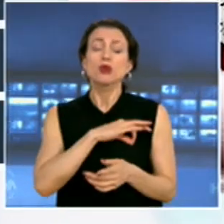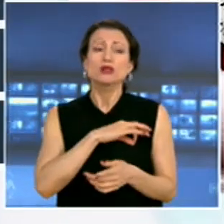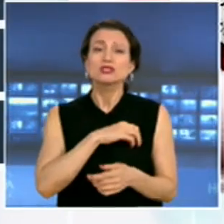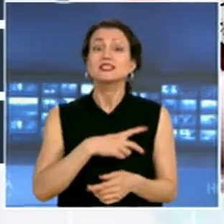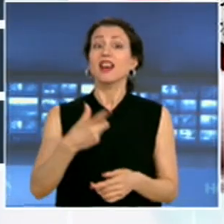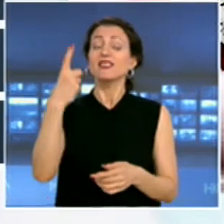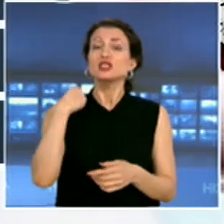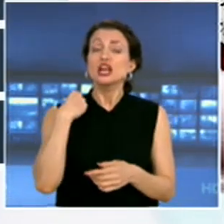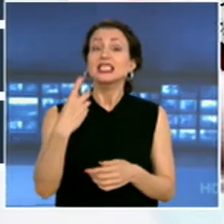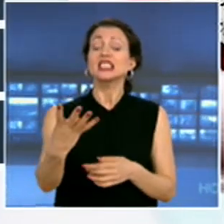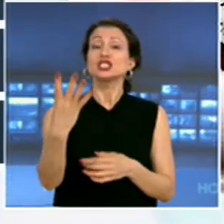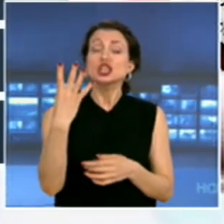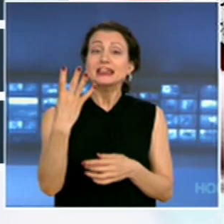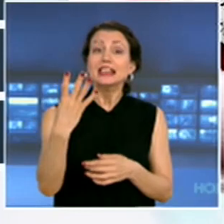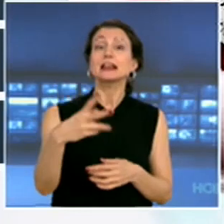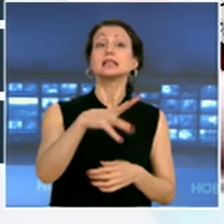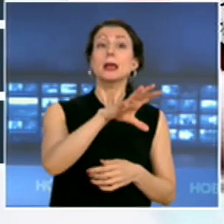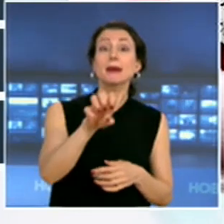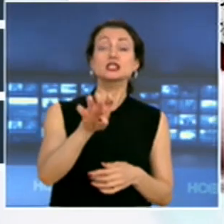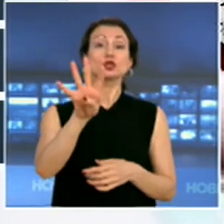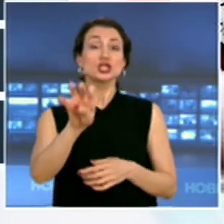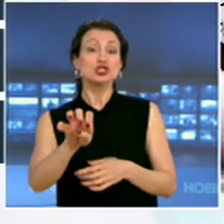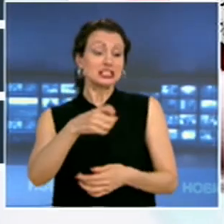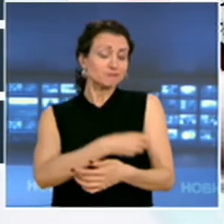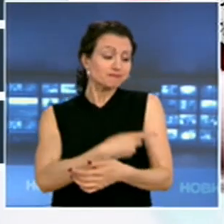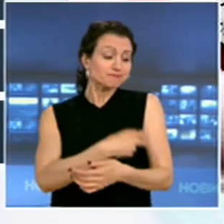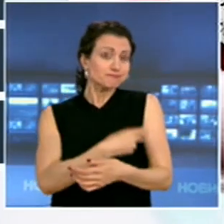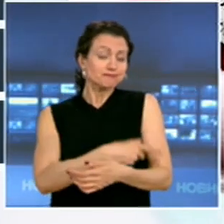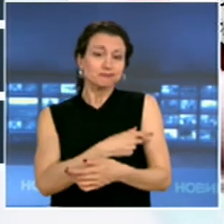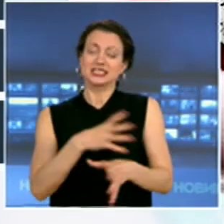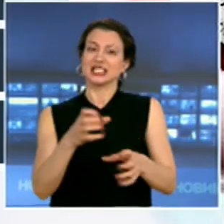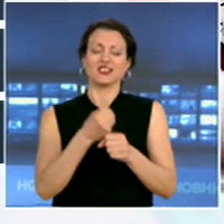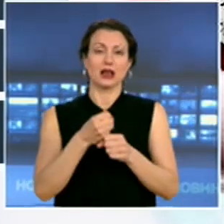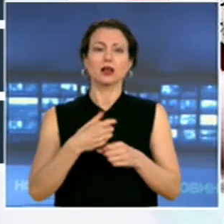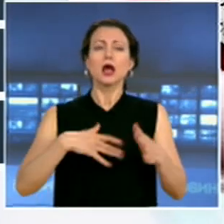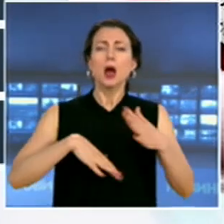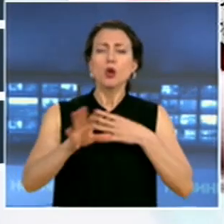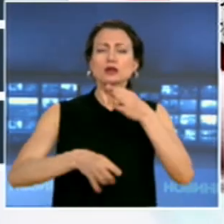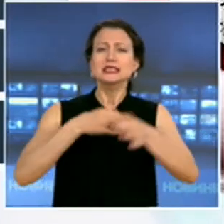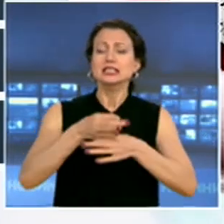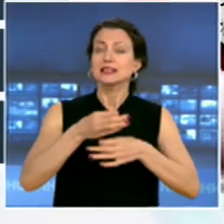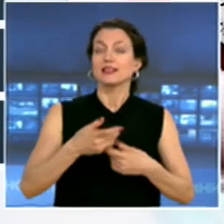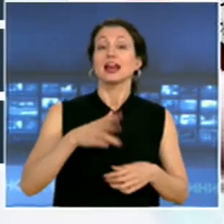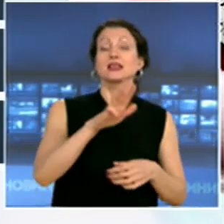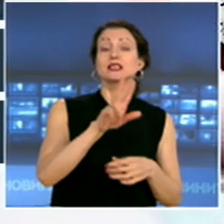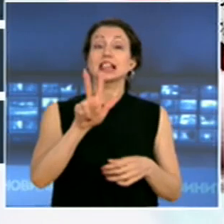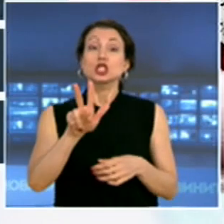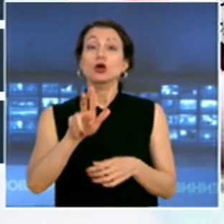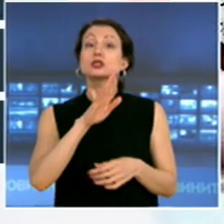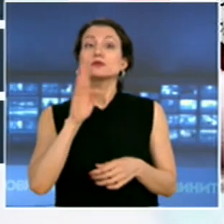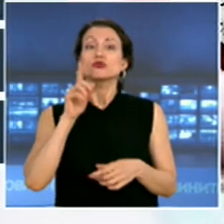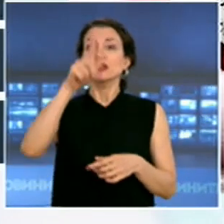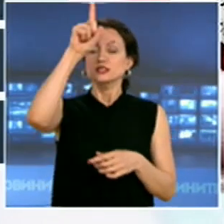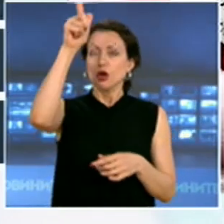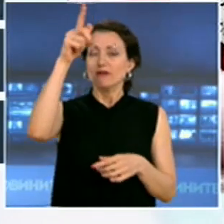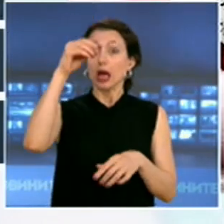4540 следвания. Най-много новозаразения има в София 98 души и в Пловди в 43-ма.